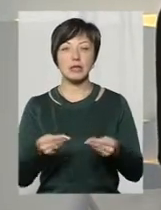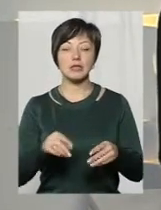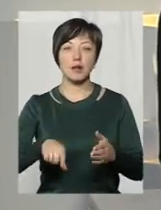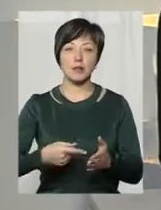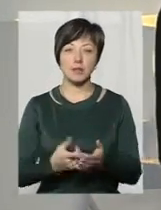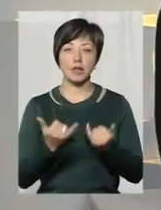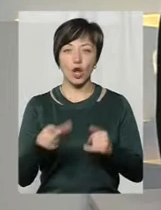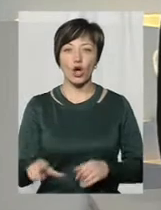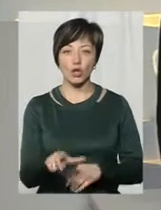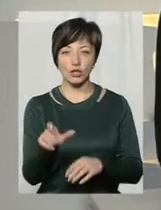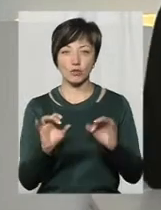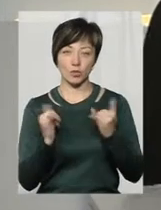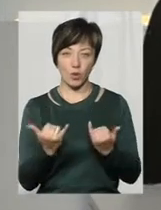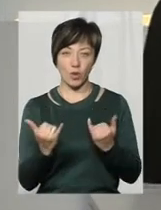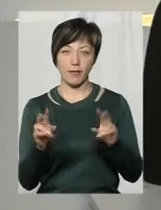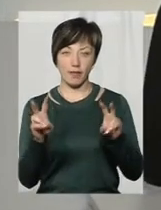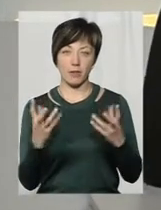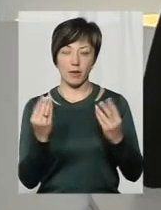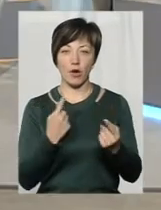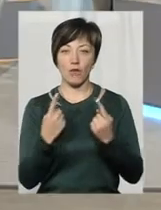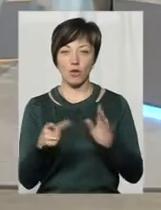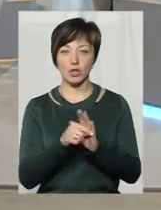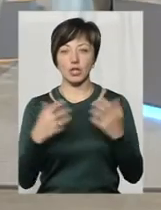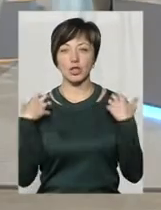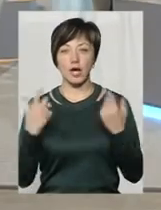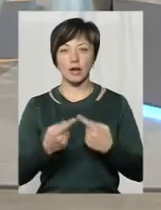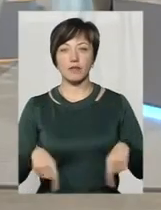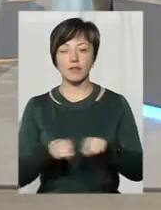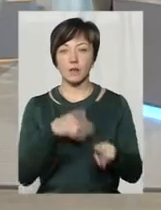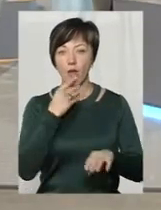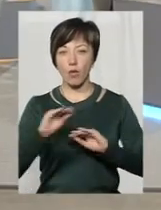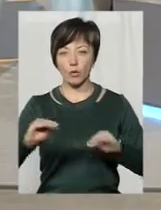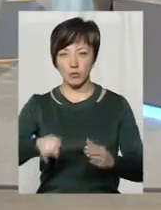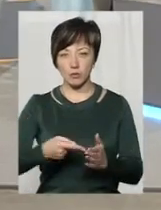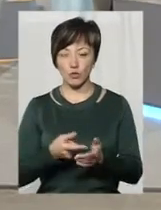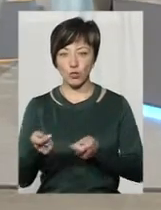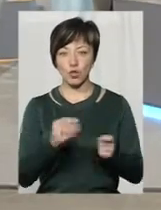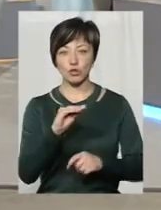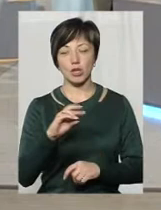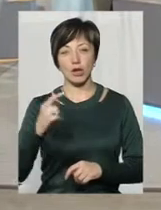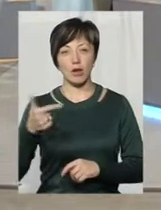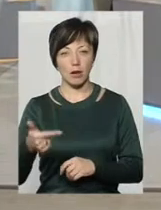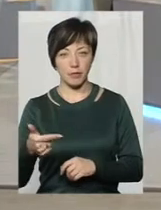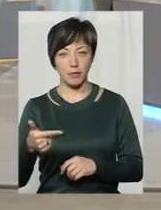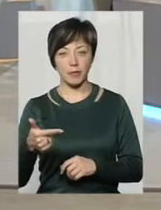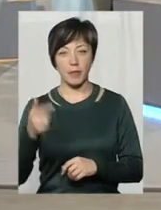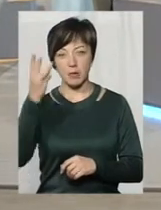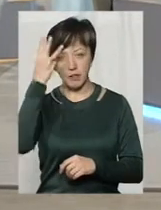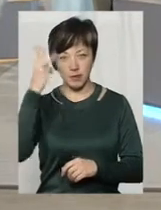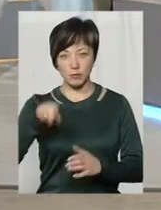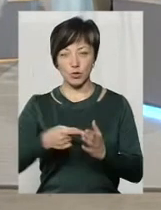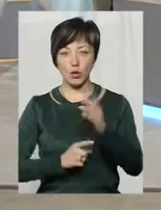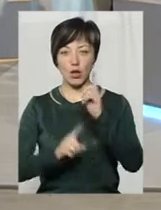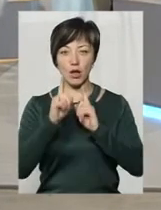власне, для річки? Про це нині у темі дня говоримо із начальником відділу з благоустрою міста управління житлово-комунального господарства Хмельницької